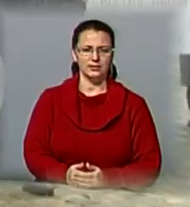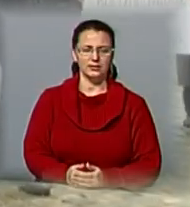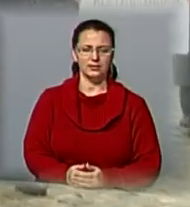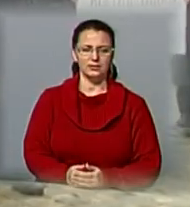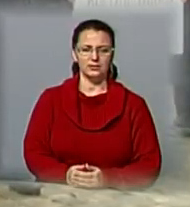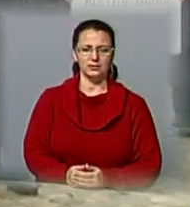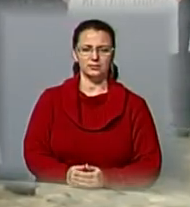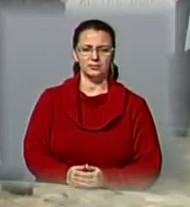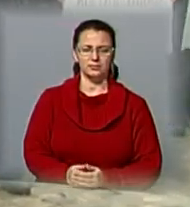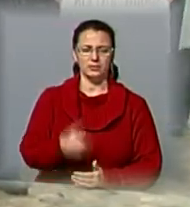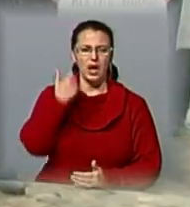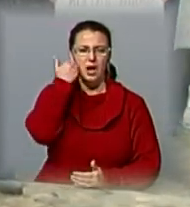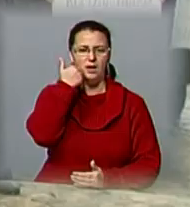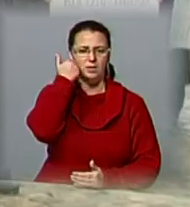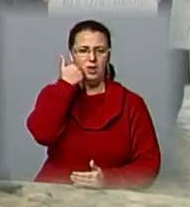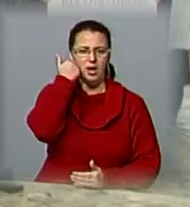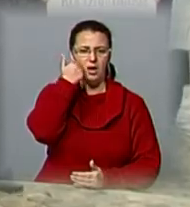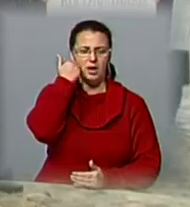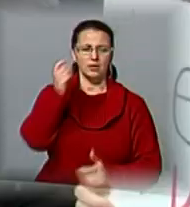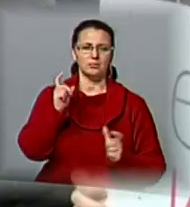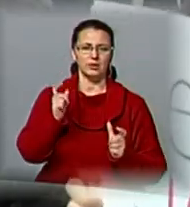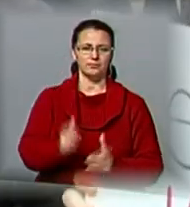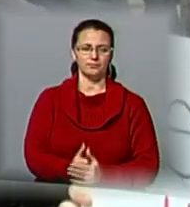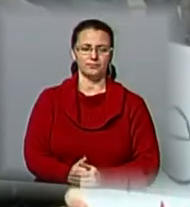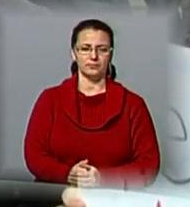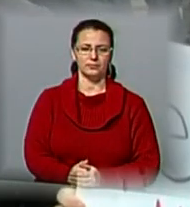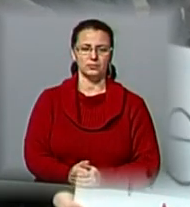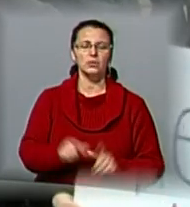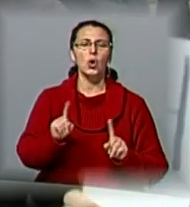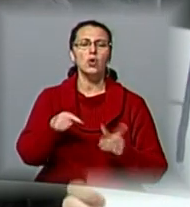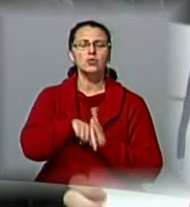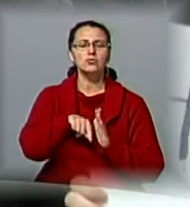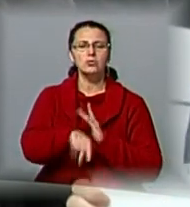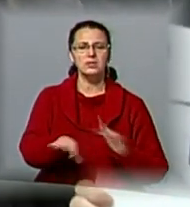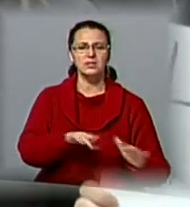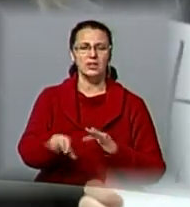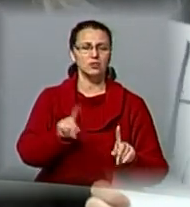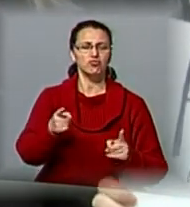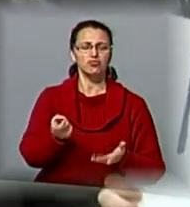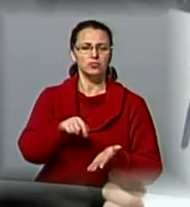Дойко! Дойко! Дойко! Що це за акція, чому б радуватися?